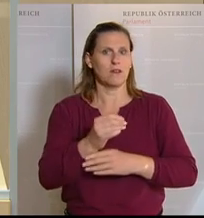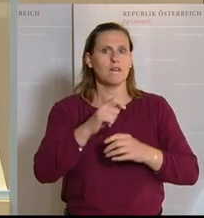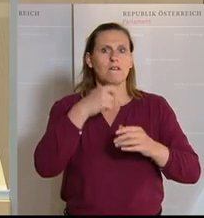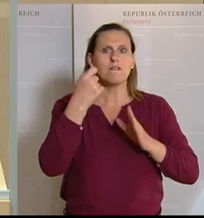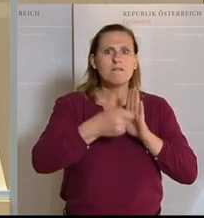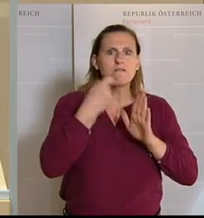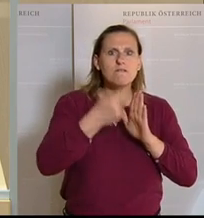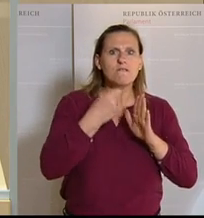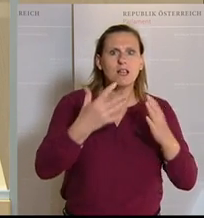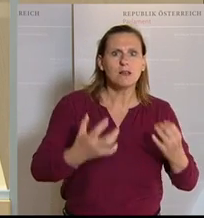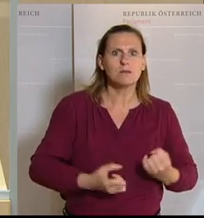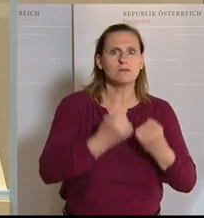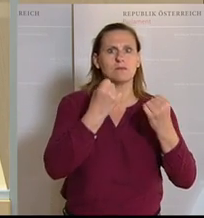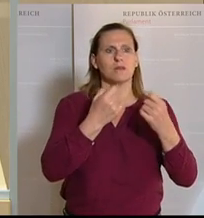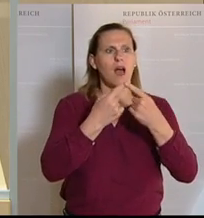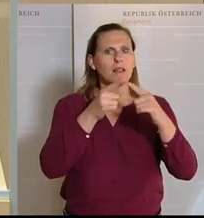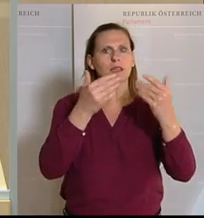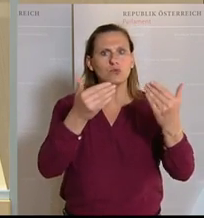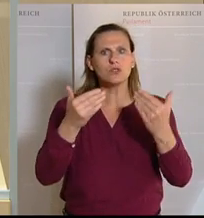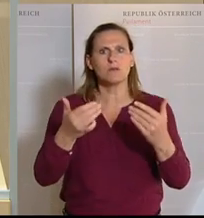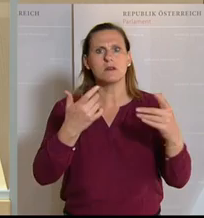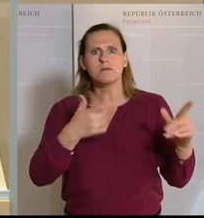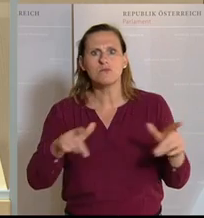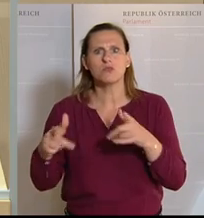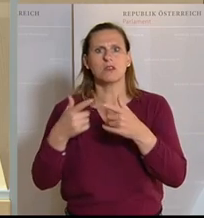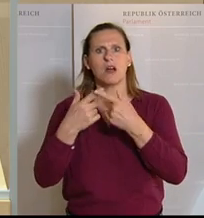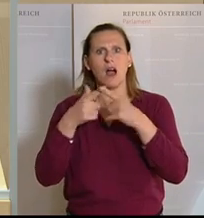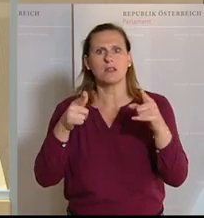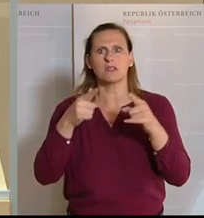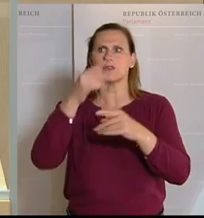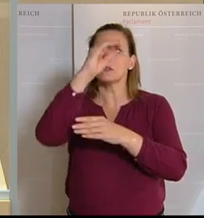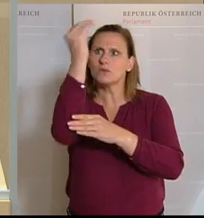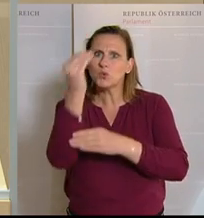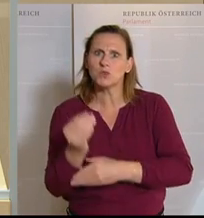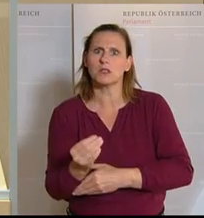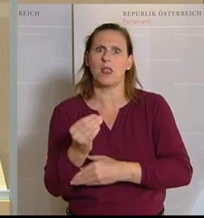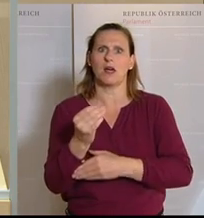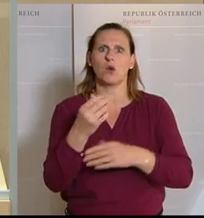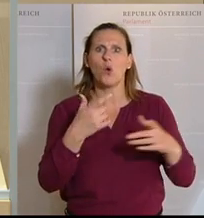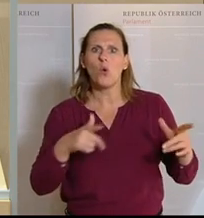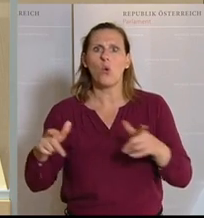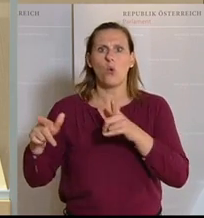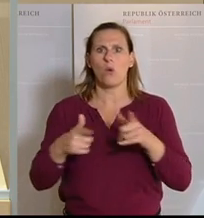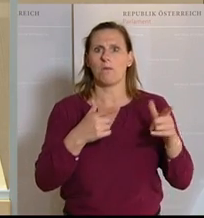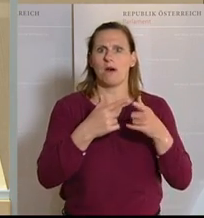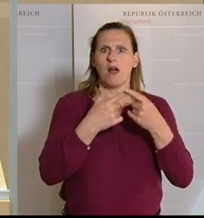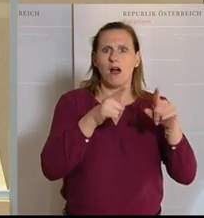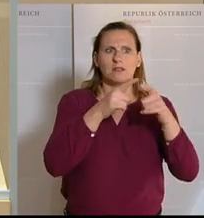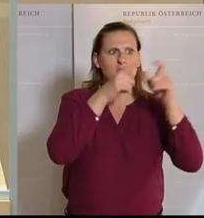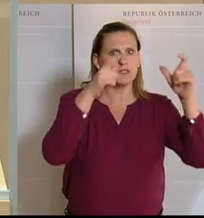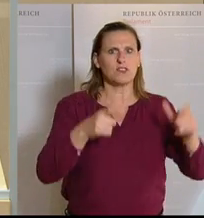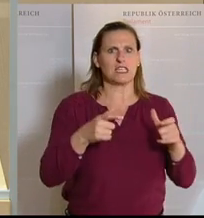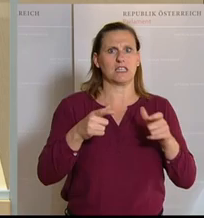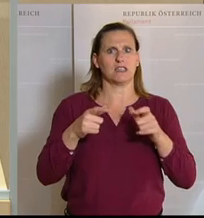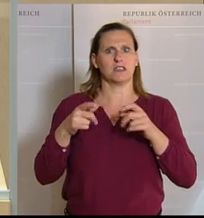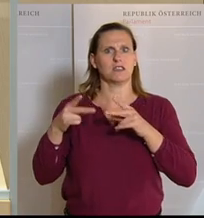vor anderen Herausforderungen als Museen, Musiker vor anderen als bildende Künstler, Opernhäuser vor anderen als das Kabarett.